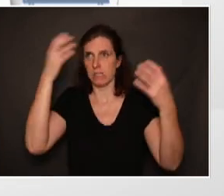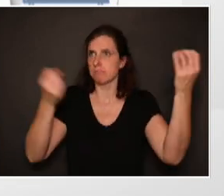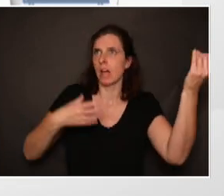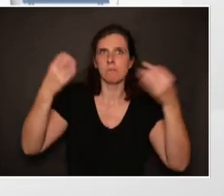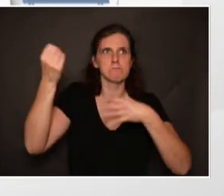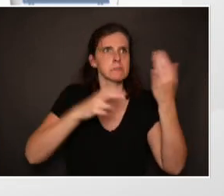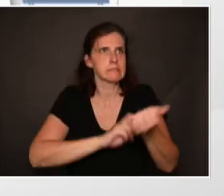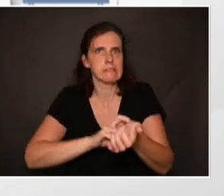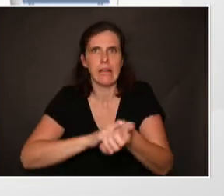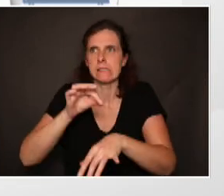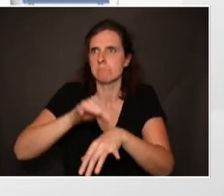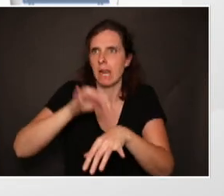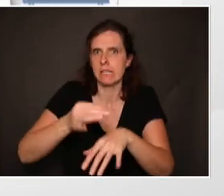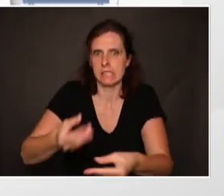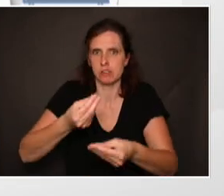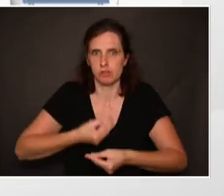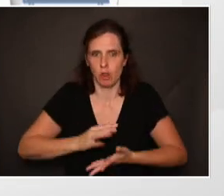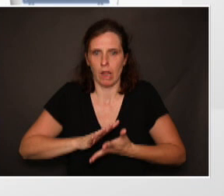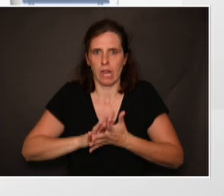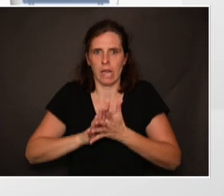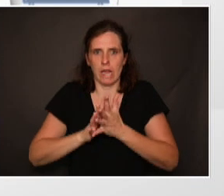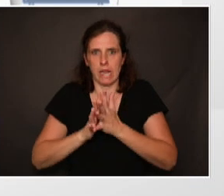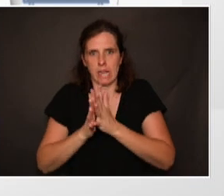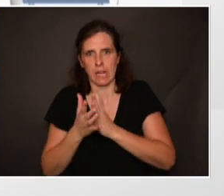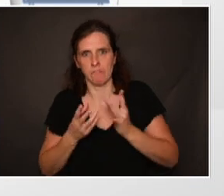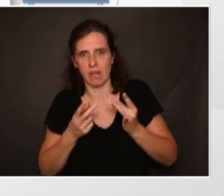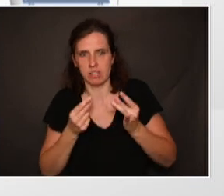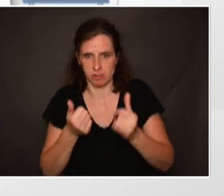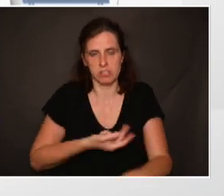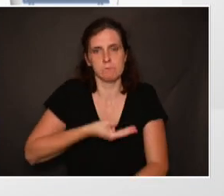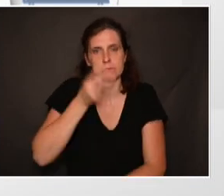stress, maladies et différents événements de la vie.